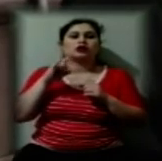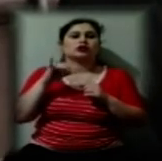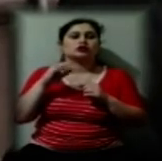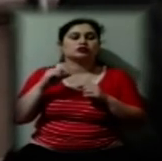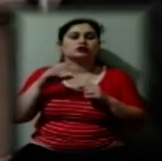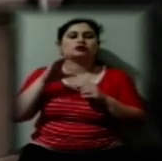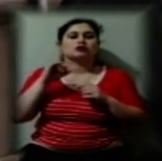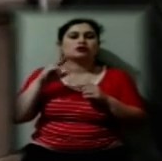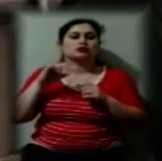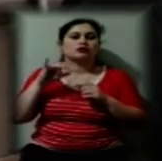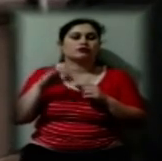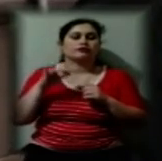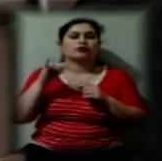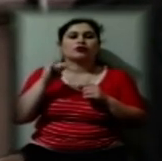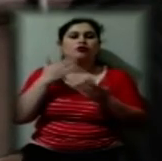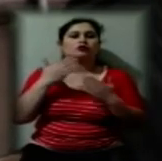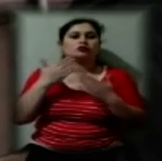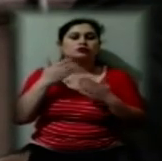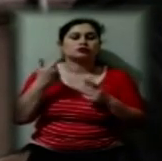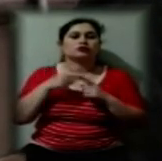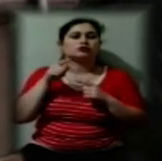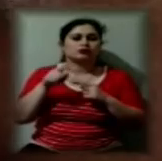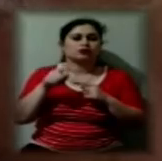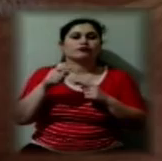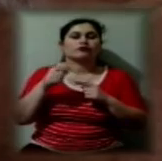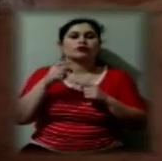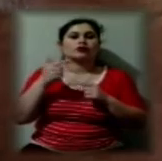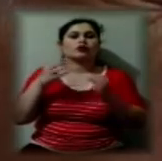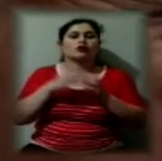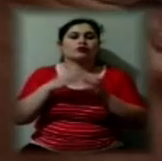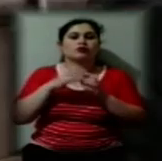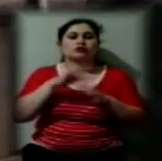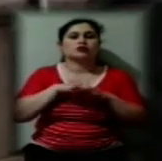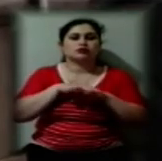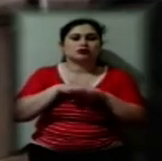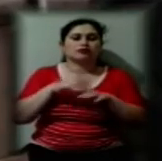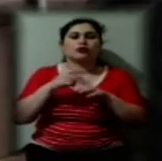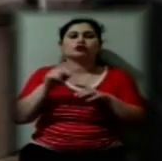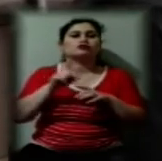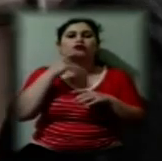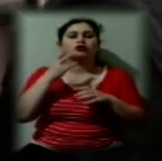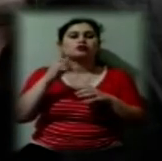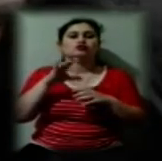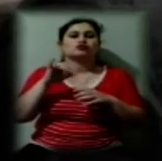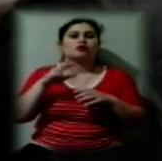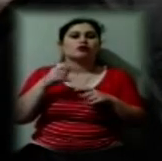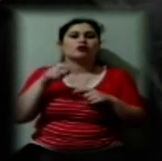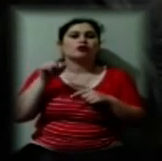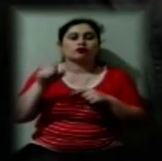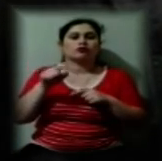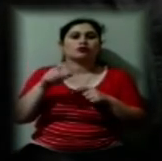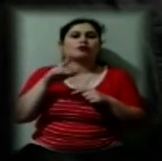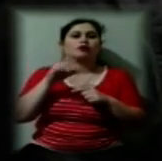відносно цих груп населення. Що стосується суми цього проєкту,